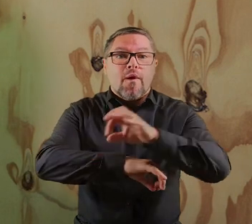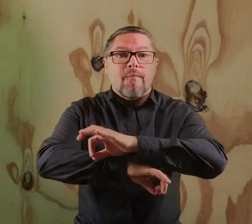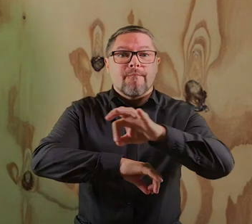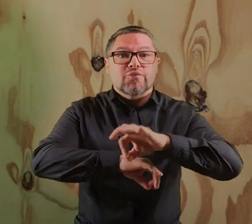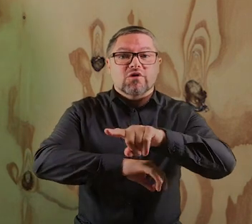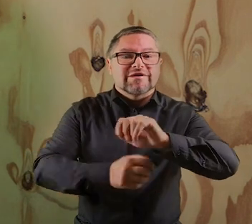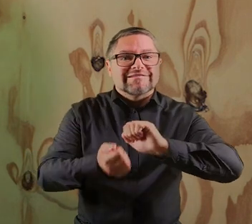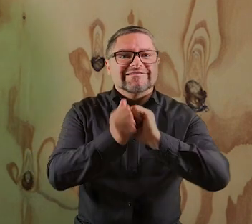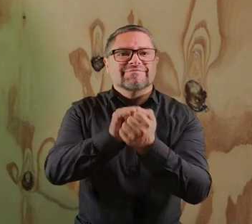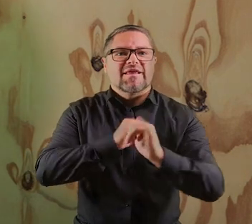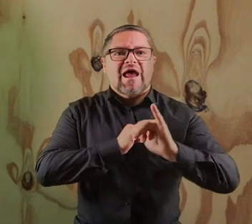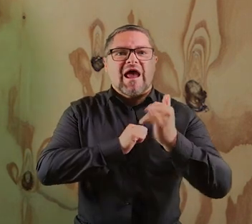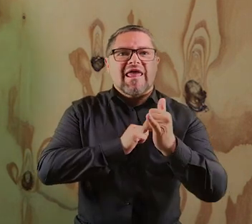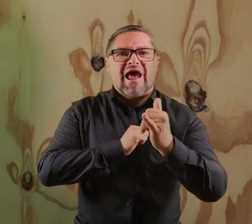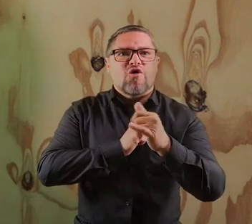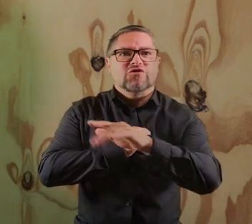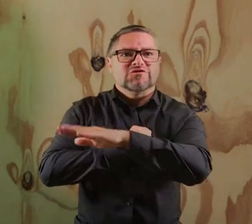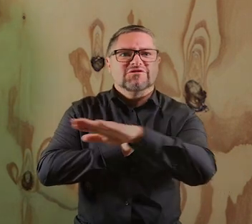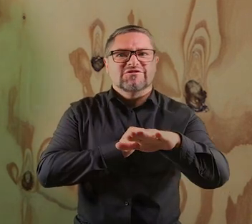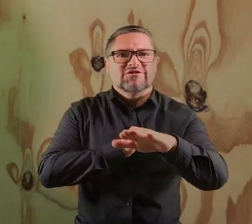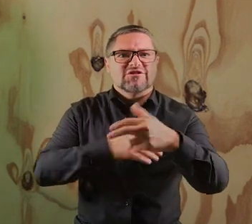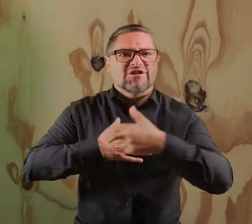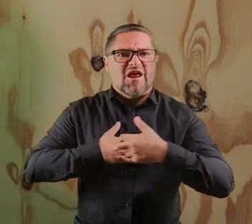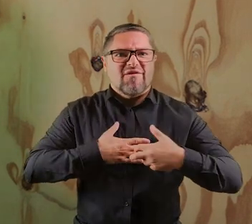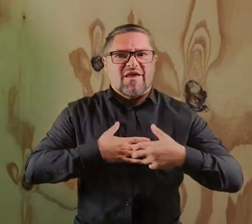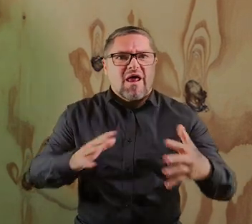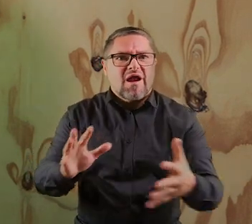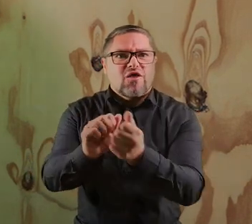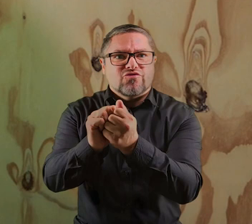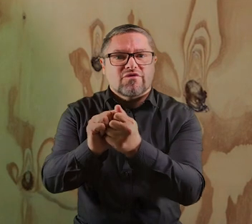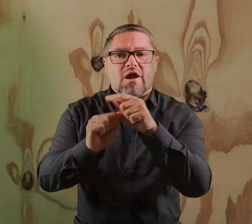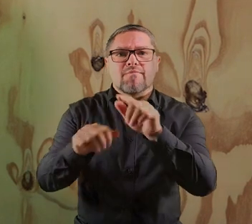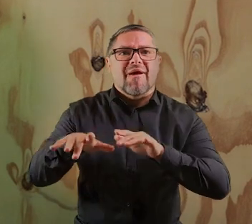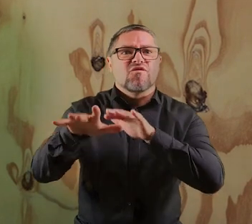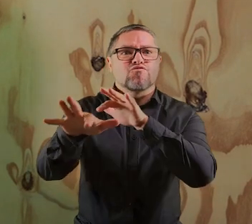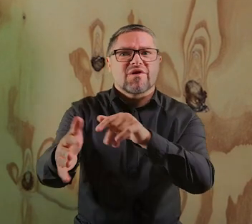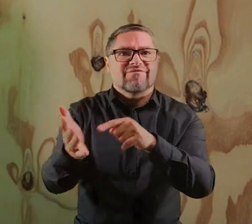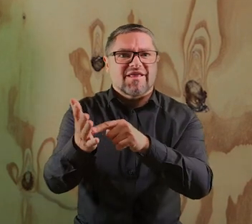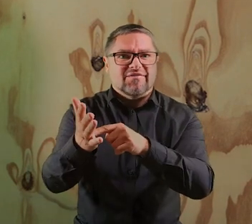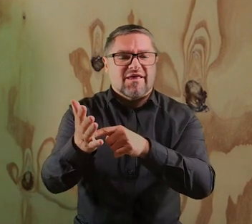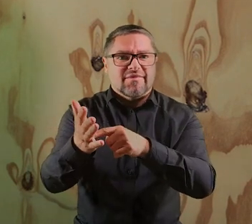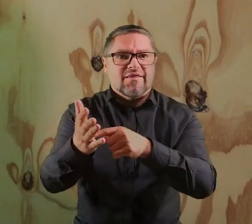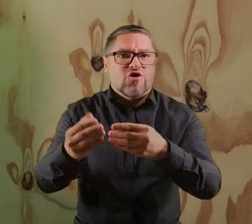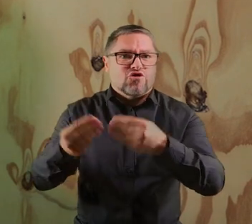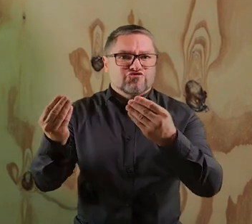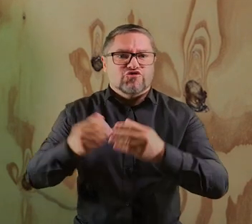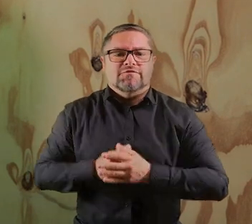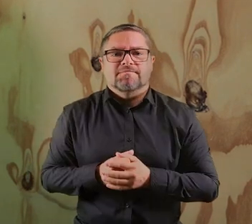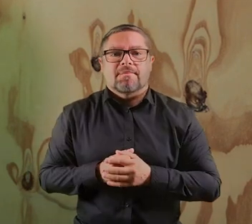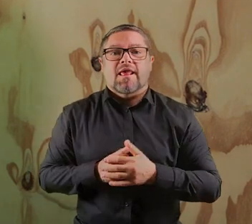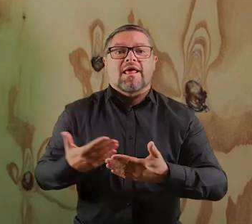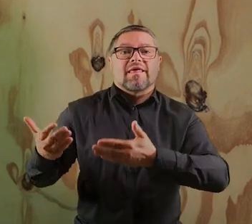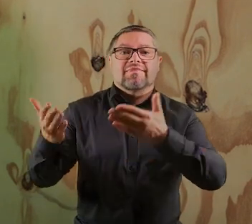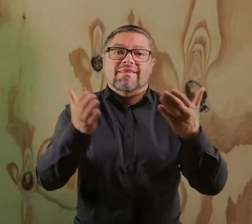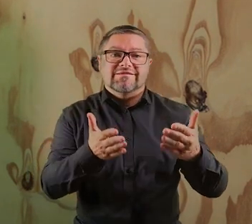projektu, który będzie zmieniał jakość leczenia naszych podopiecznych, ale bądź będzie wpływał na ten proces leczenia. Następnym takim